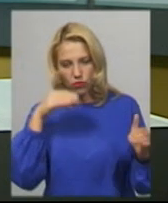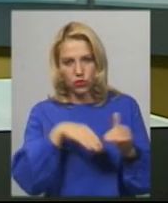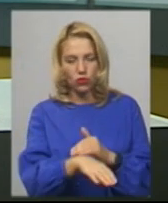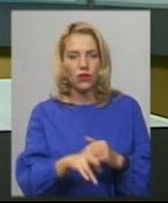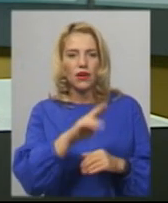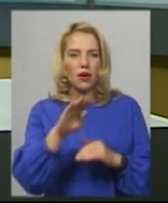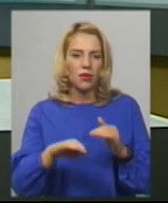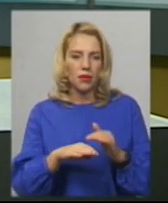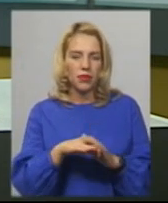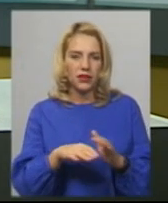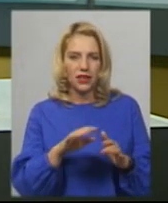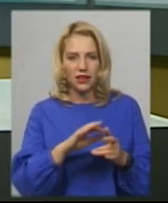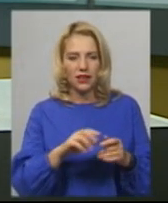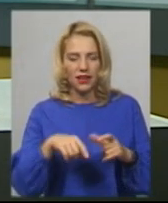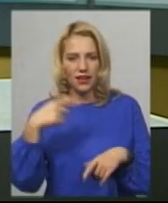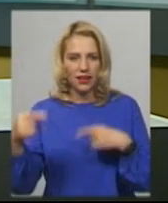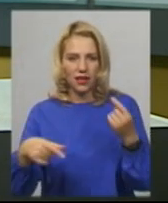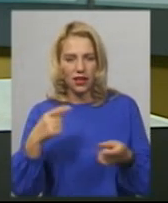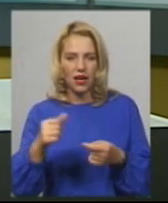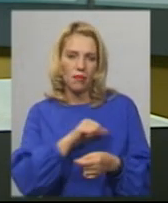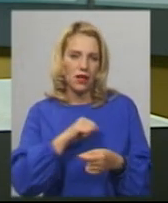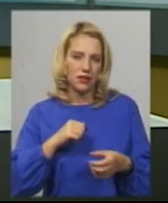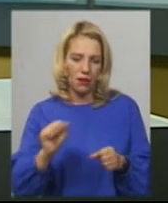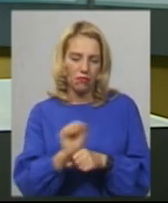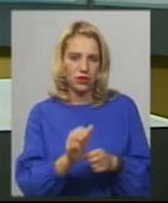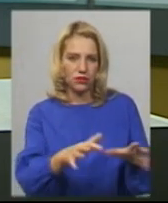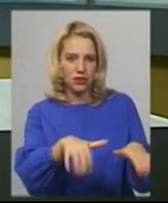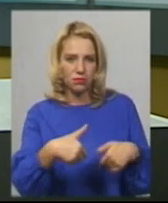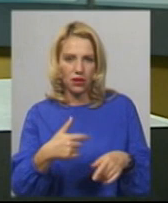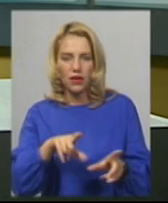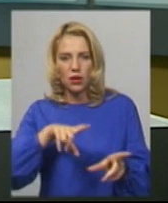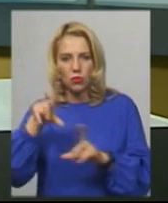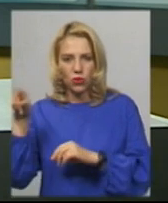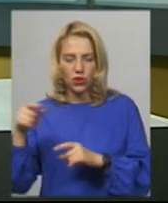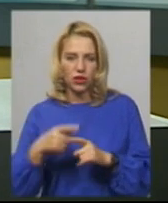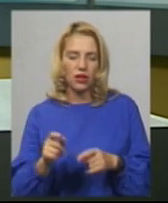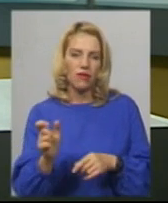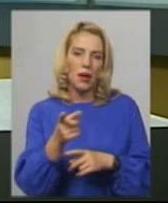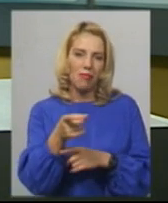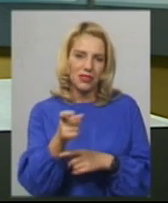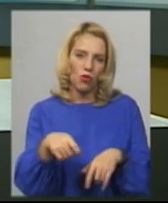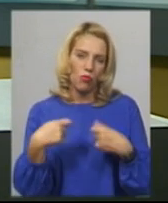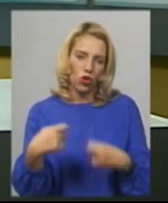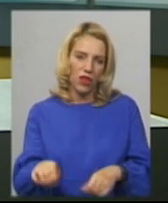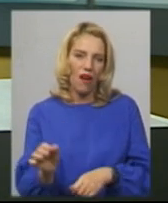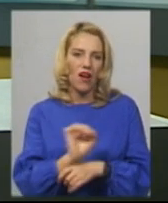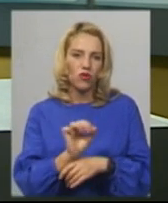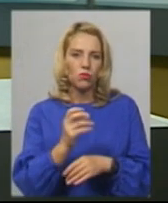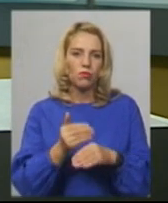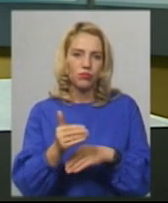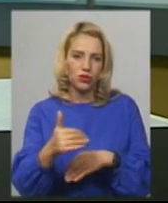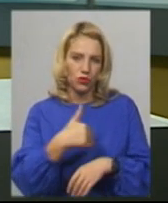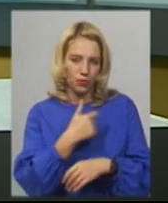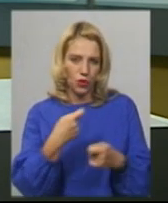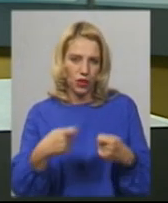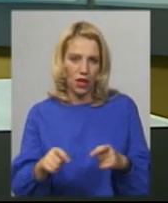загиблого Сітроен Берлінго повернувся у місто. Речі потерпілого він виконав, пістолет продав, а автівку планував згодом продати. За